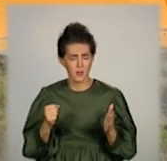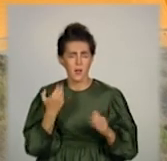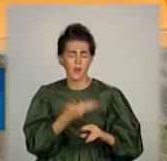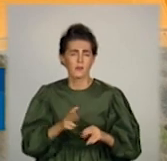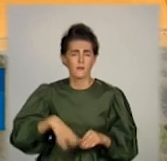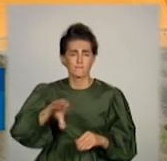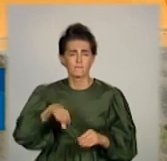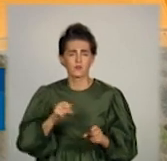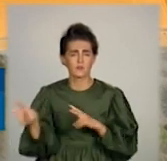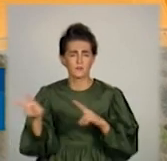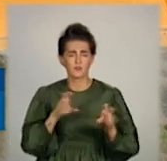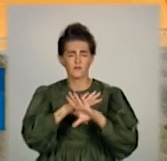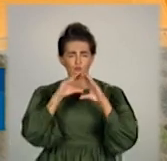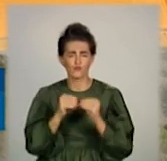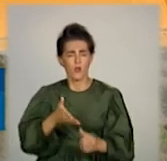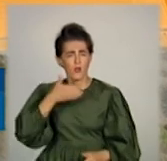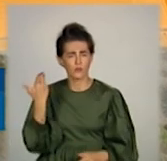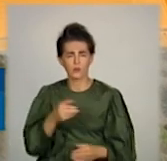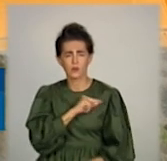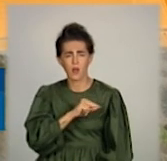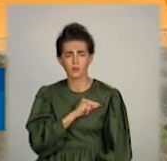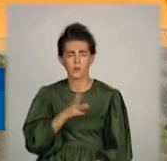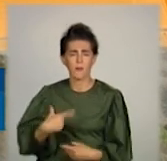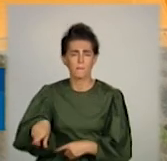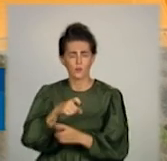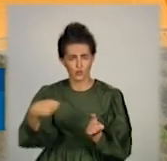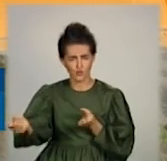яка значительно облегчає роботу машиниста.